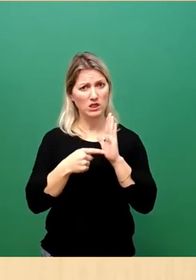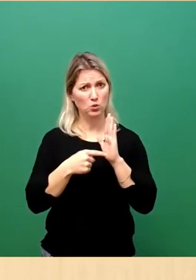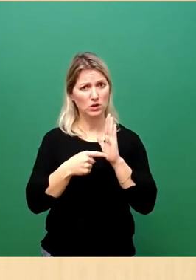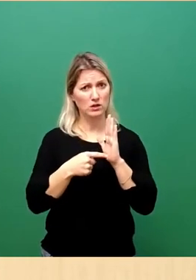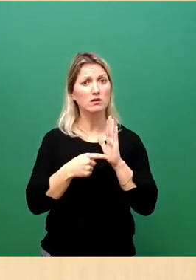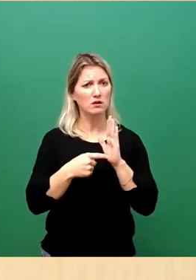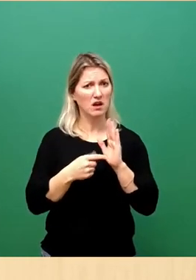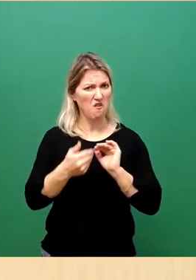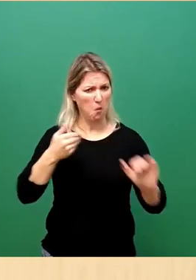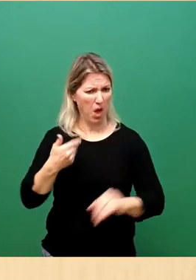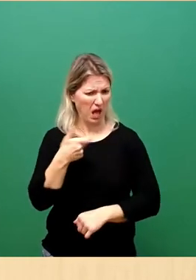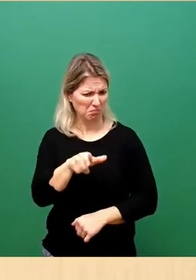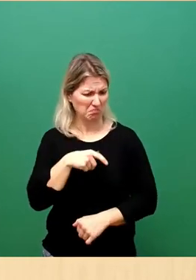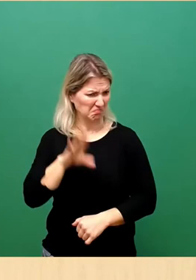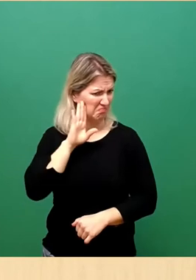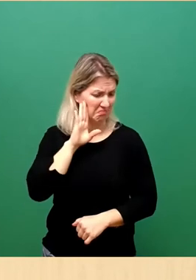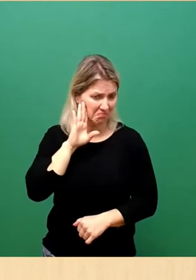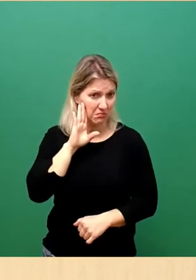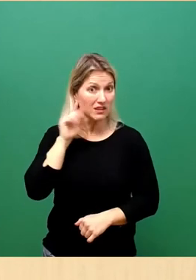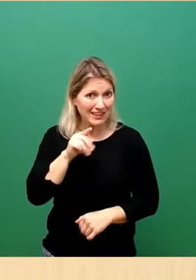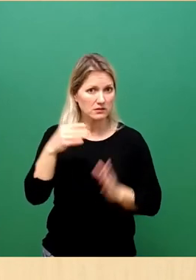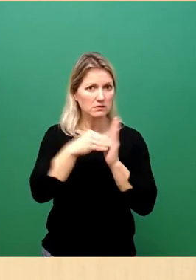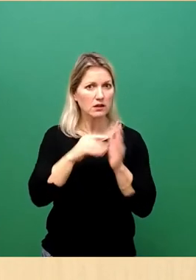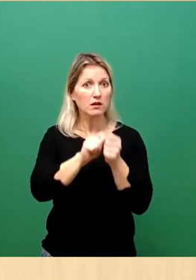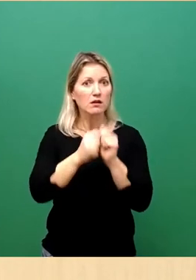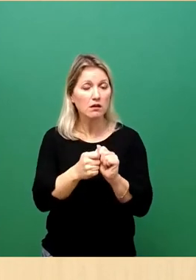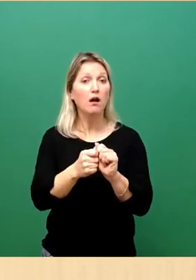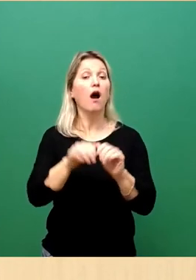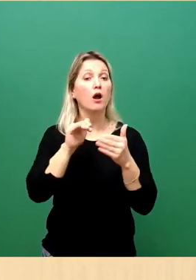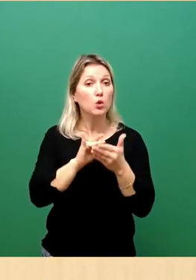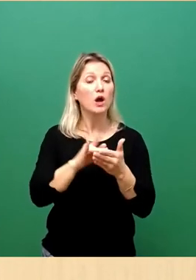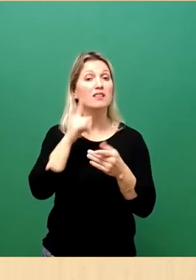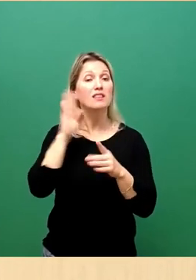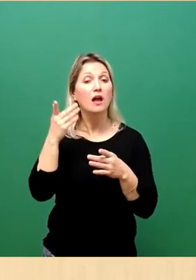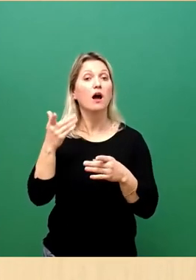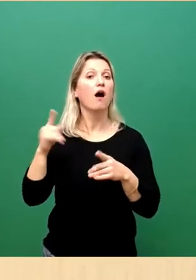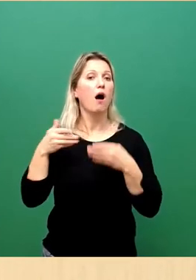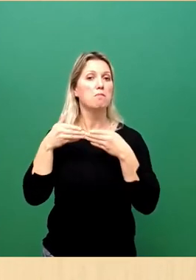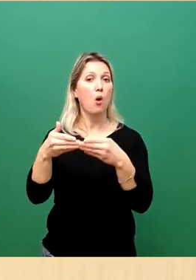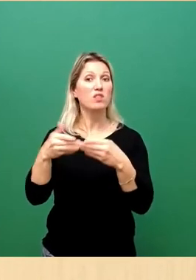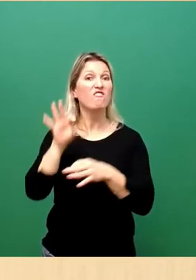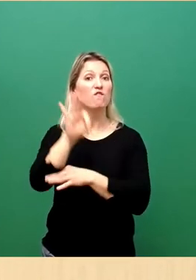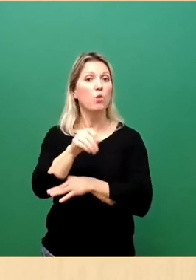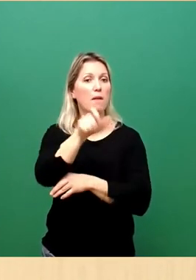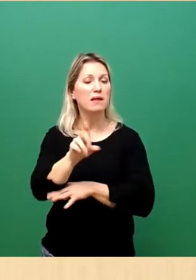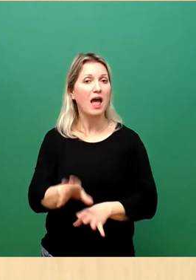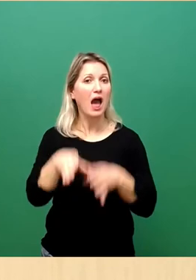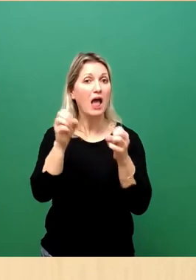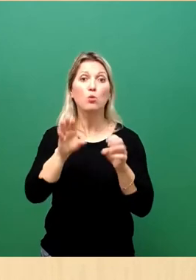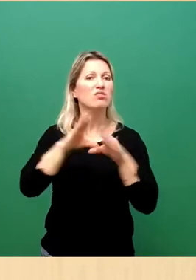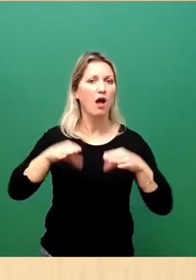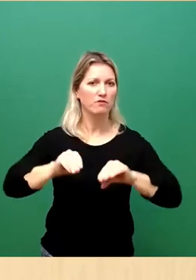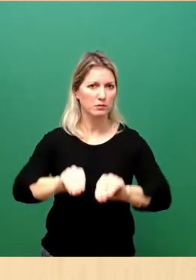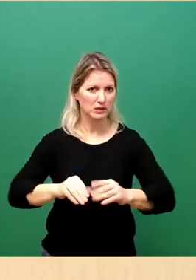auch noch nichts gehört haben, hat man geändert, damit Sportbote nicht mehr eingesetzt werden können zur Menschenrettung. Man hat